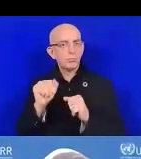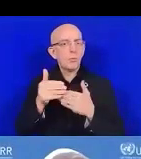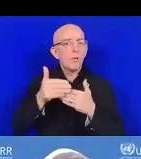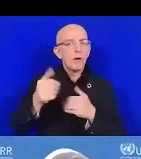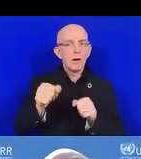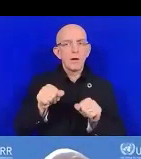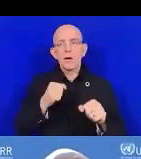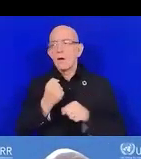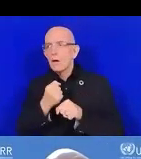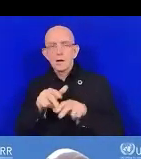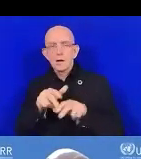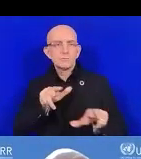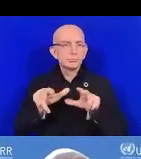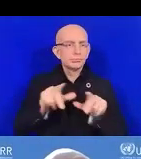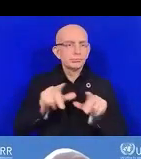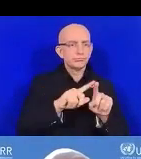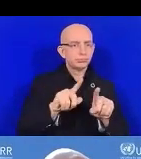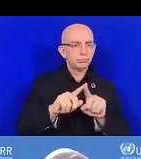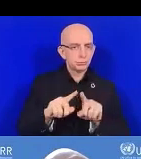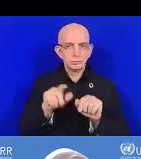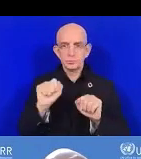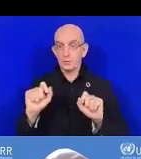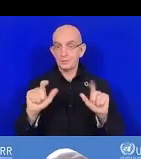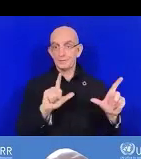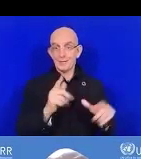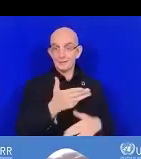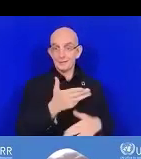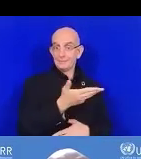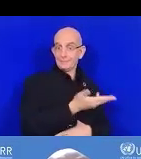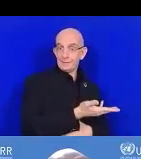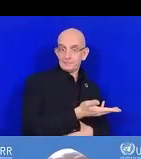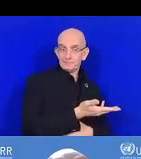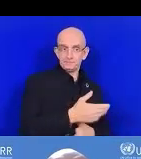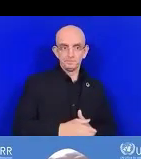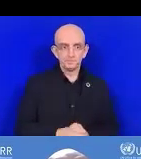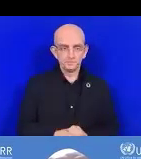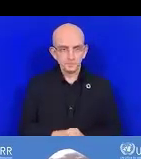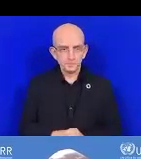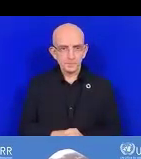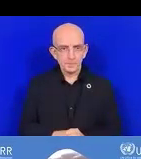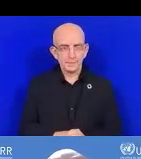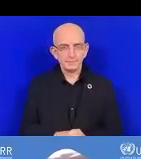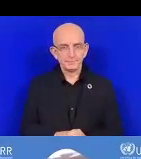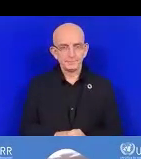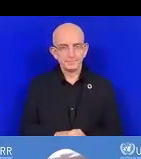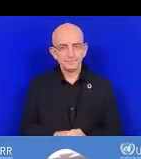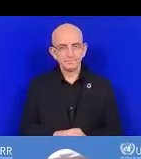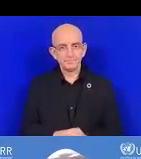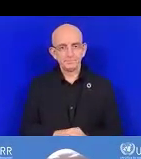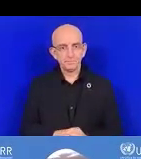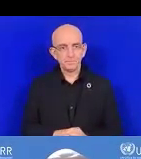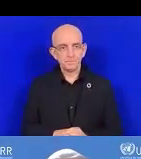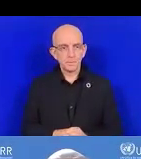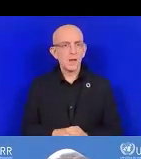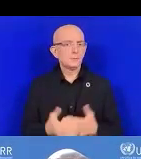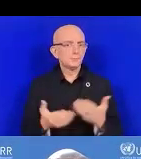une présentation pour un